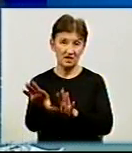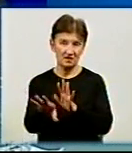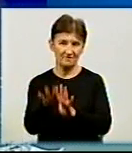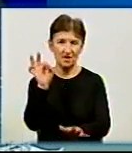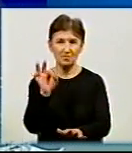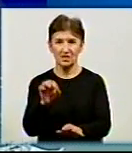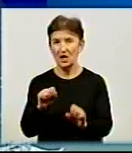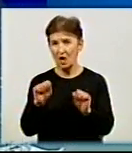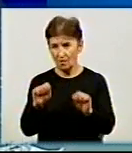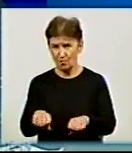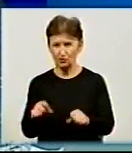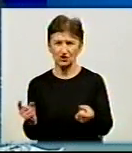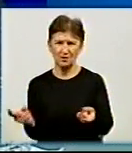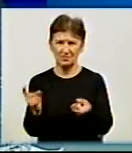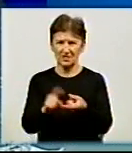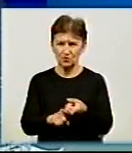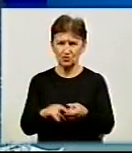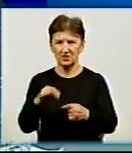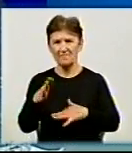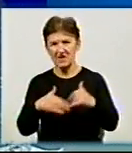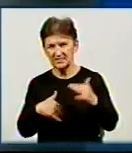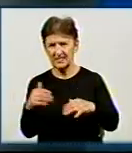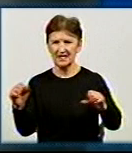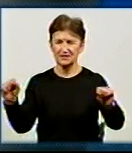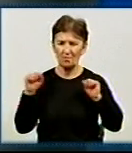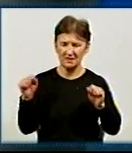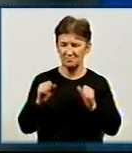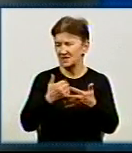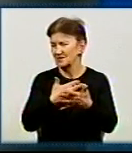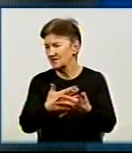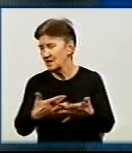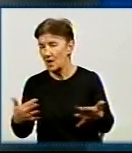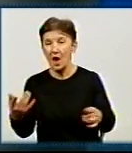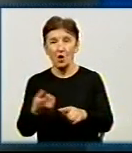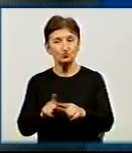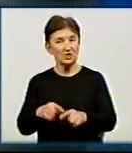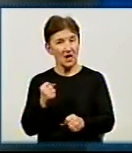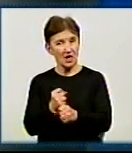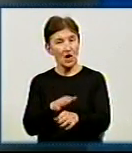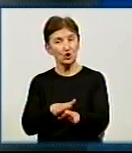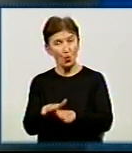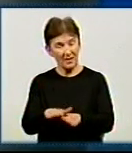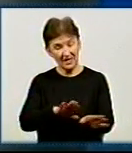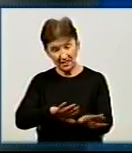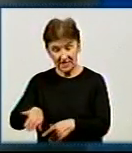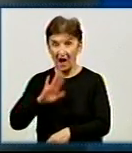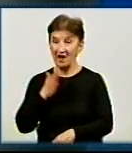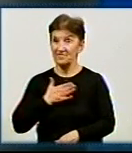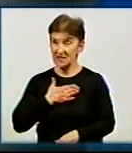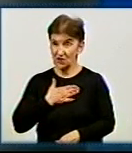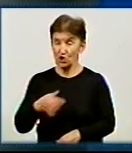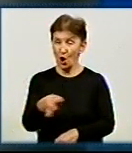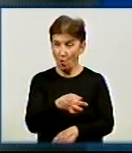безумовно, можна ще підключити і там фахівців, спортсменів, тренерів, але це вже робилося. А ось в нашій області ми